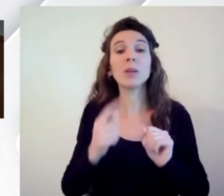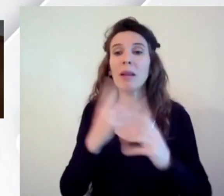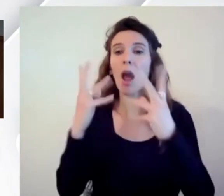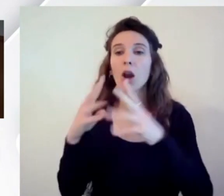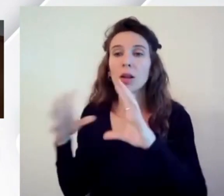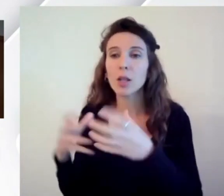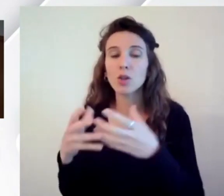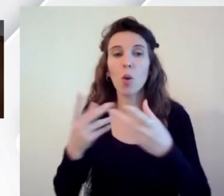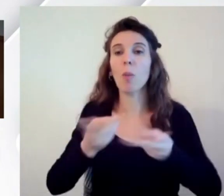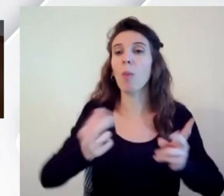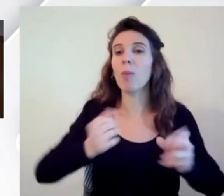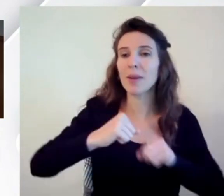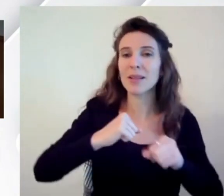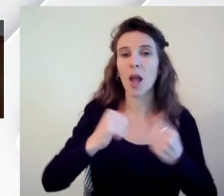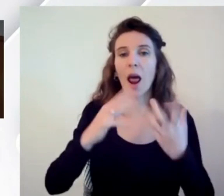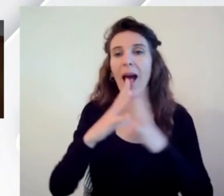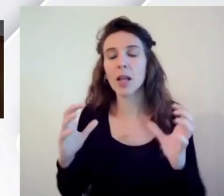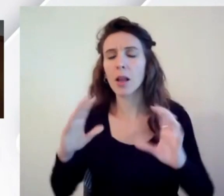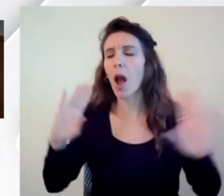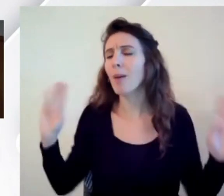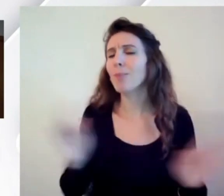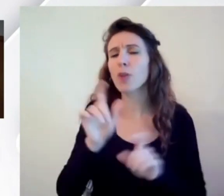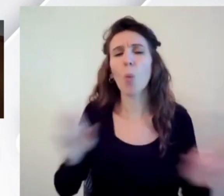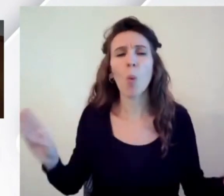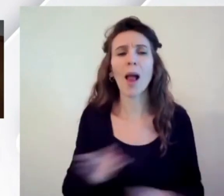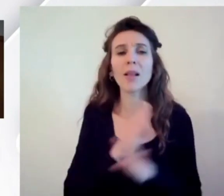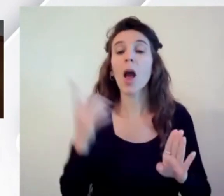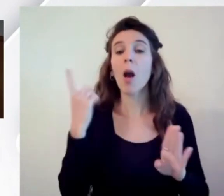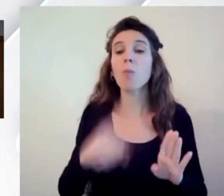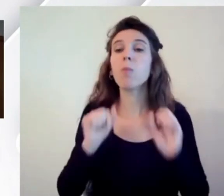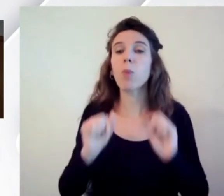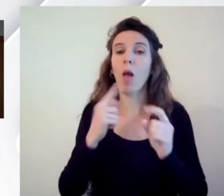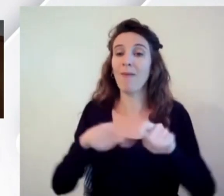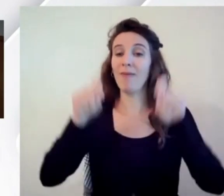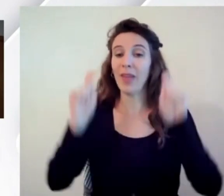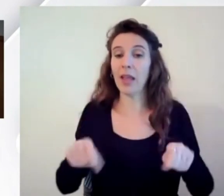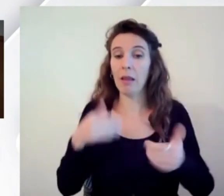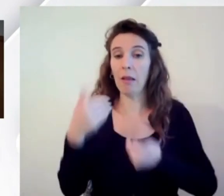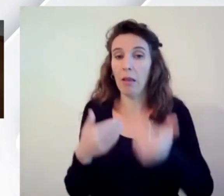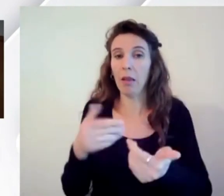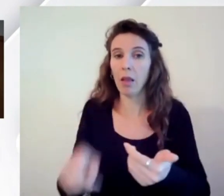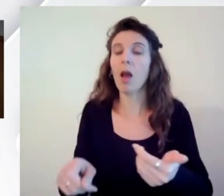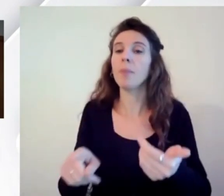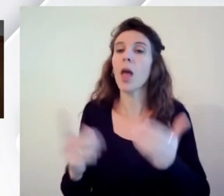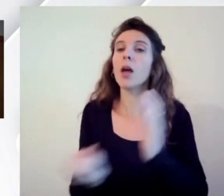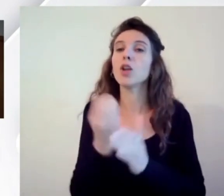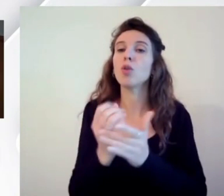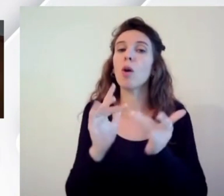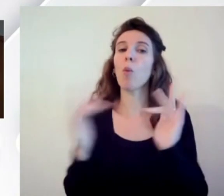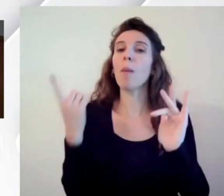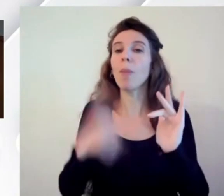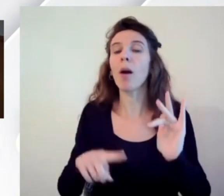pubbliche amministrazioni a tutti di poter procedere nella realizzazione di risorse web che siano